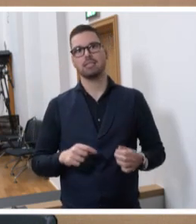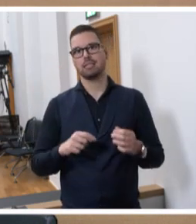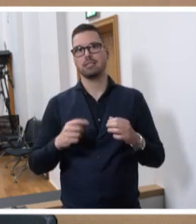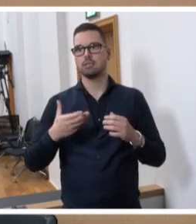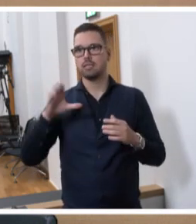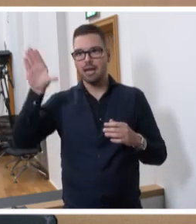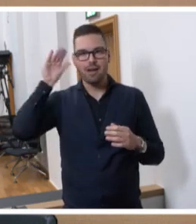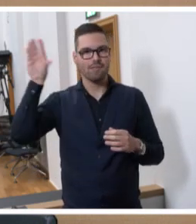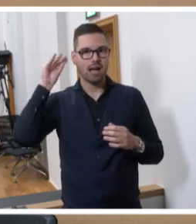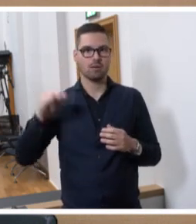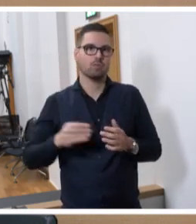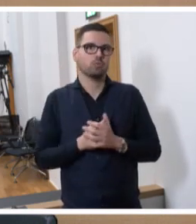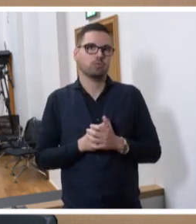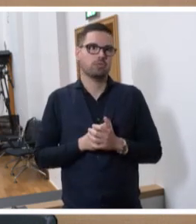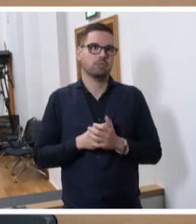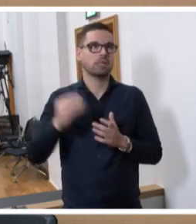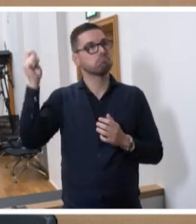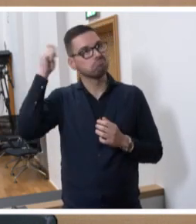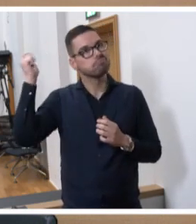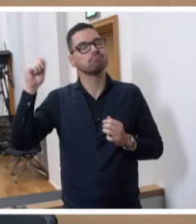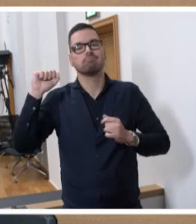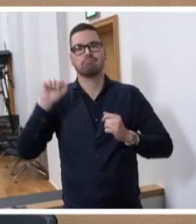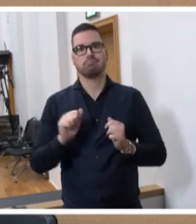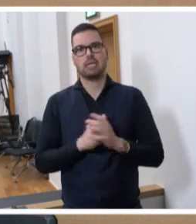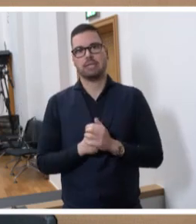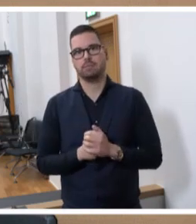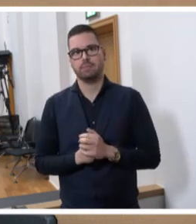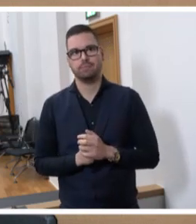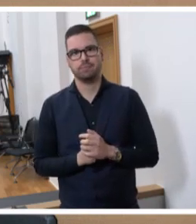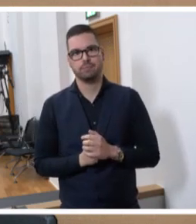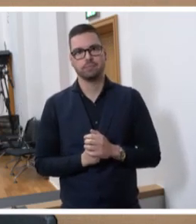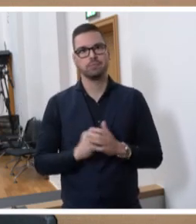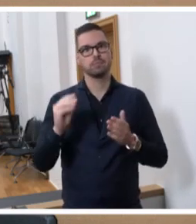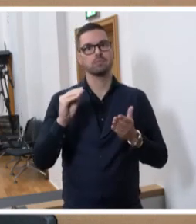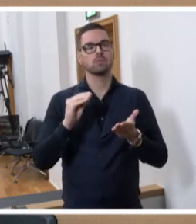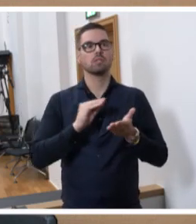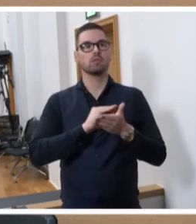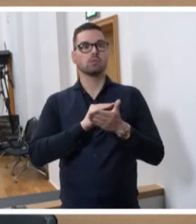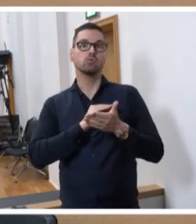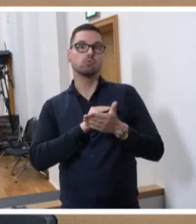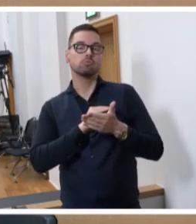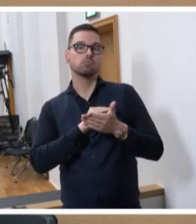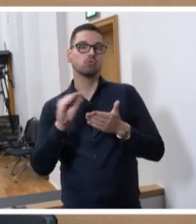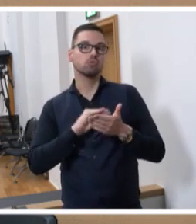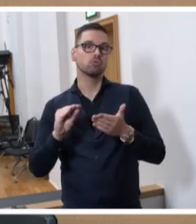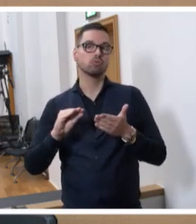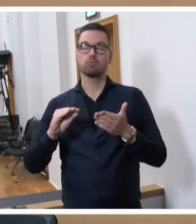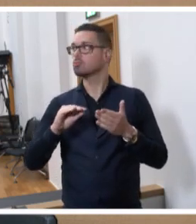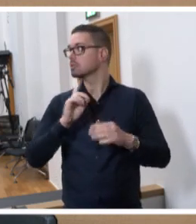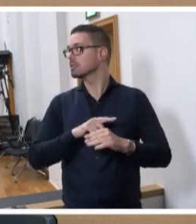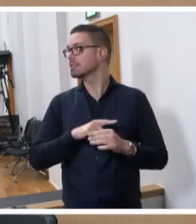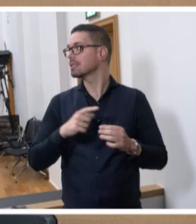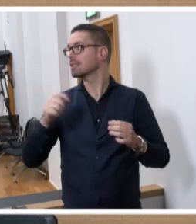Erfahrung. Sie bleibt uns allen im Gedächtnis, so wie uns allen unsere Schulzeit im Gedächtnis bleibt. Sie trägt